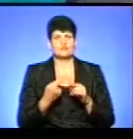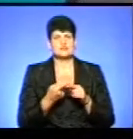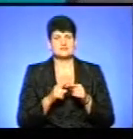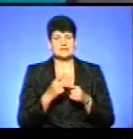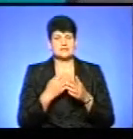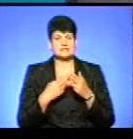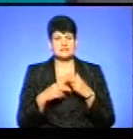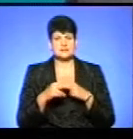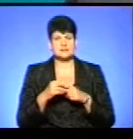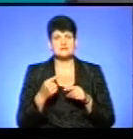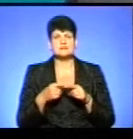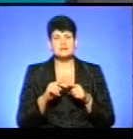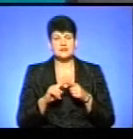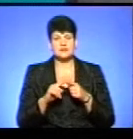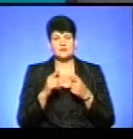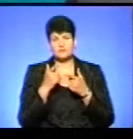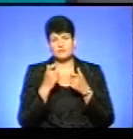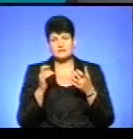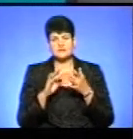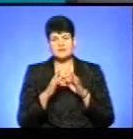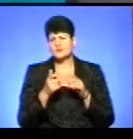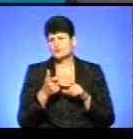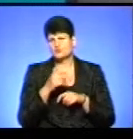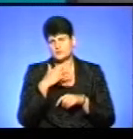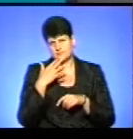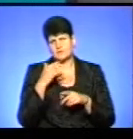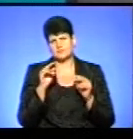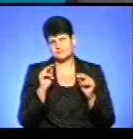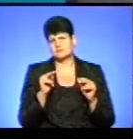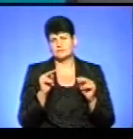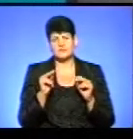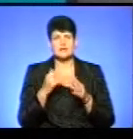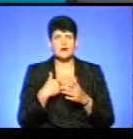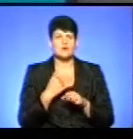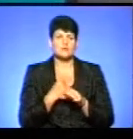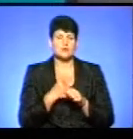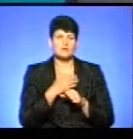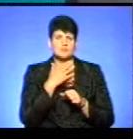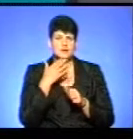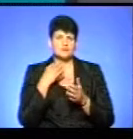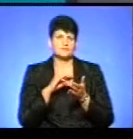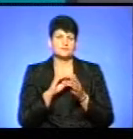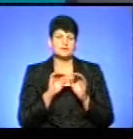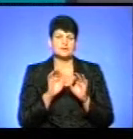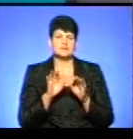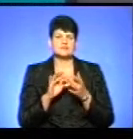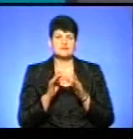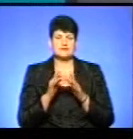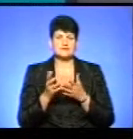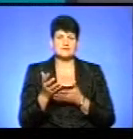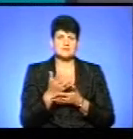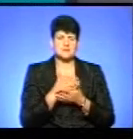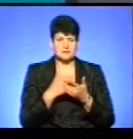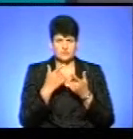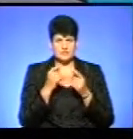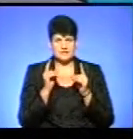О, цієї інформації по інтернету дуже багато, насправді. Я робила неодноразово, поширювала інформацію в соціальній Ви збирали інформацію